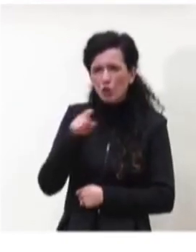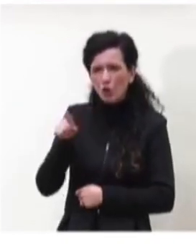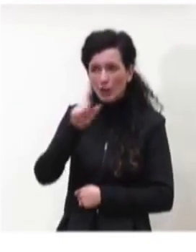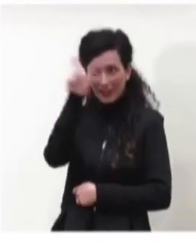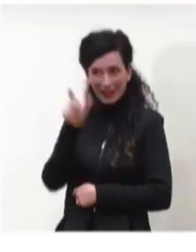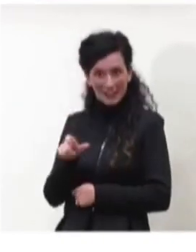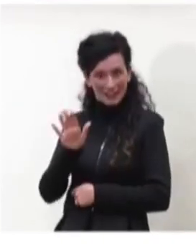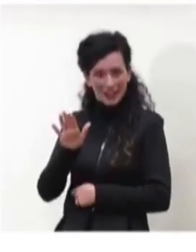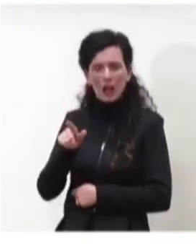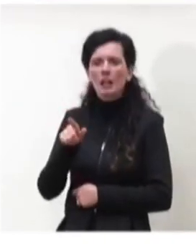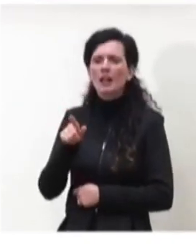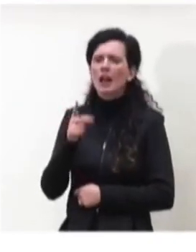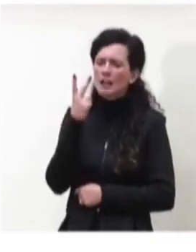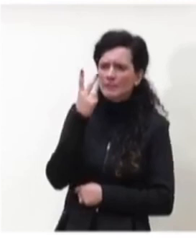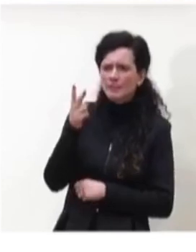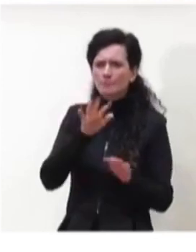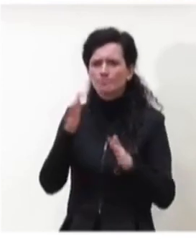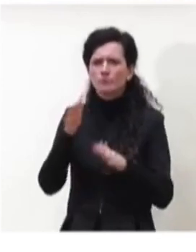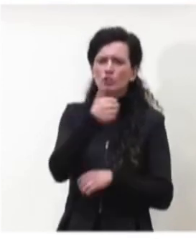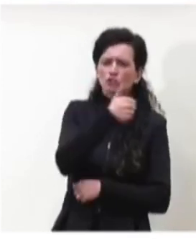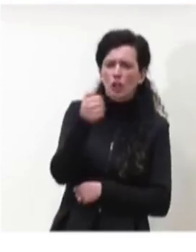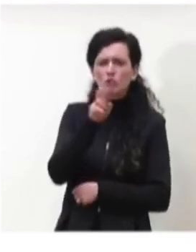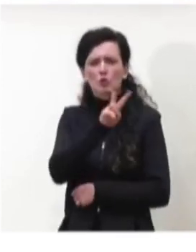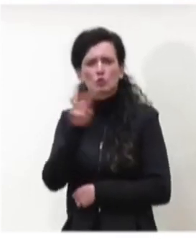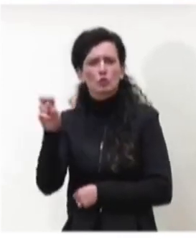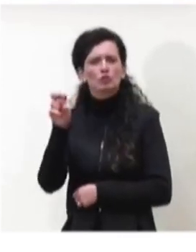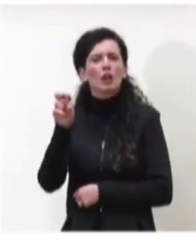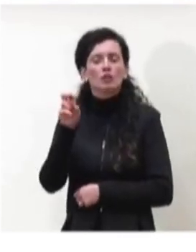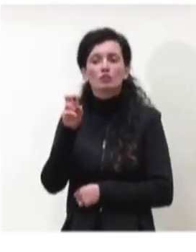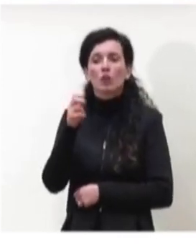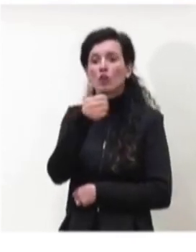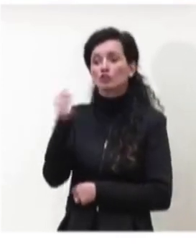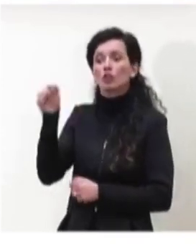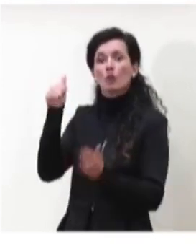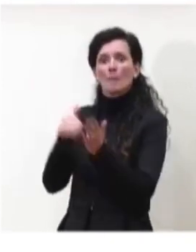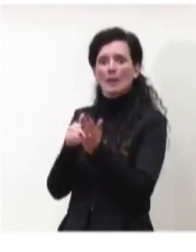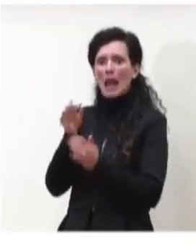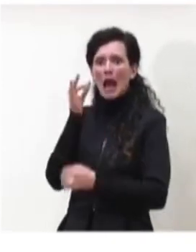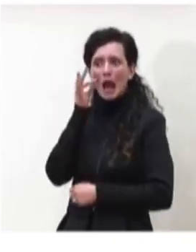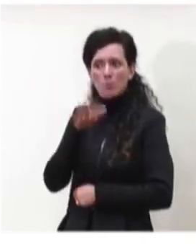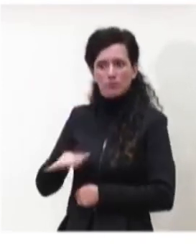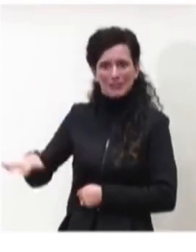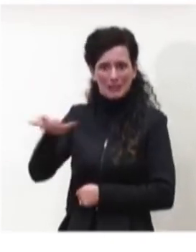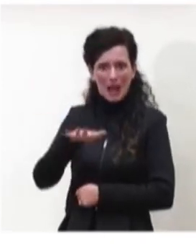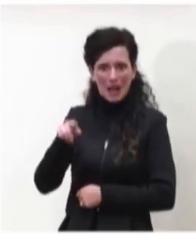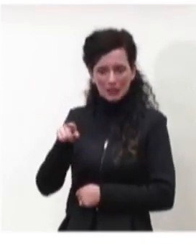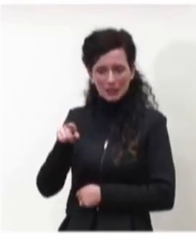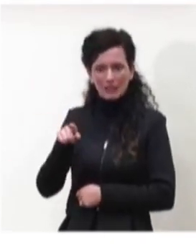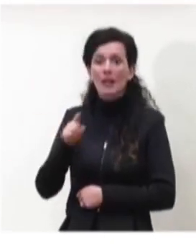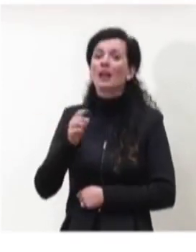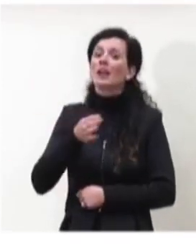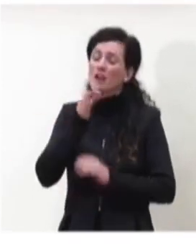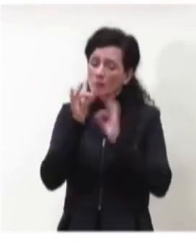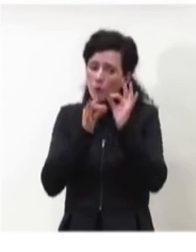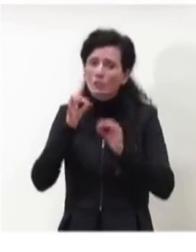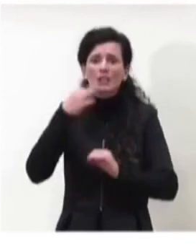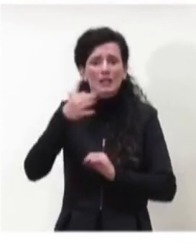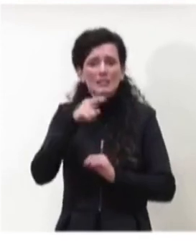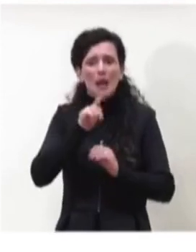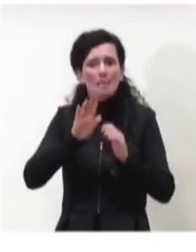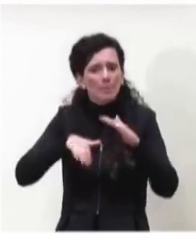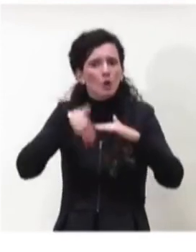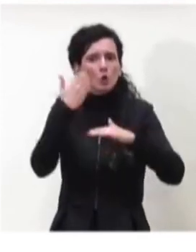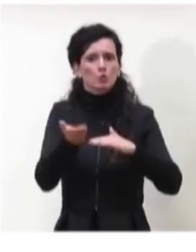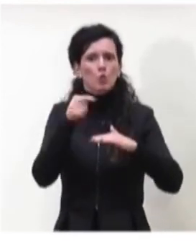in un range tra i 100 e i 200 per 100 mila abitanti, il che ancora una volta è superiore in qualche modo alla